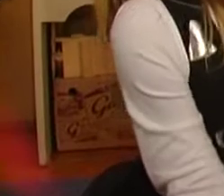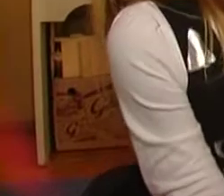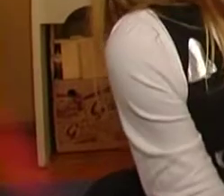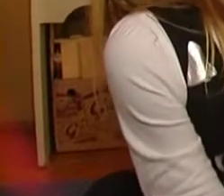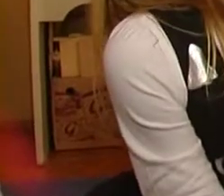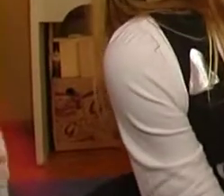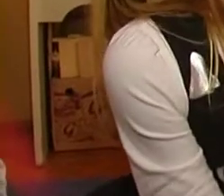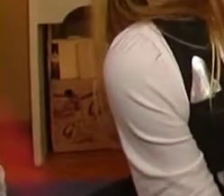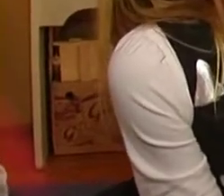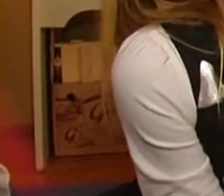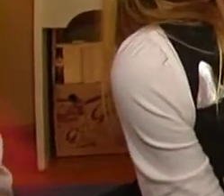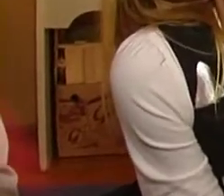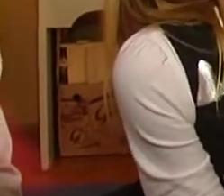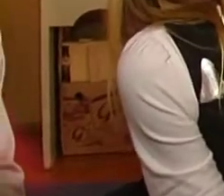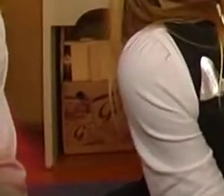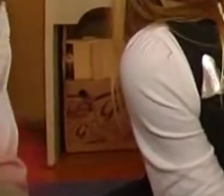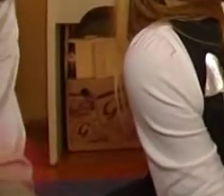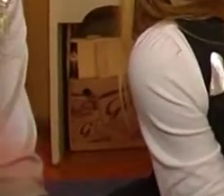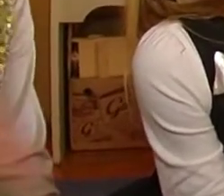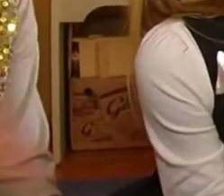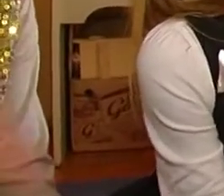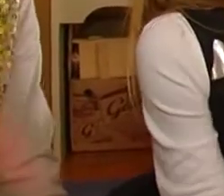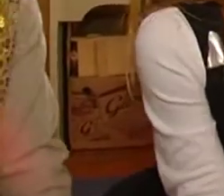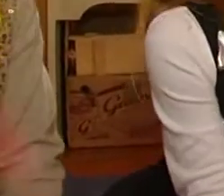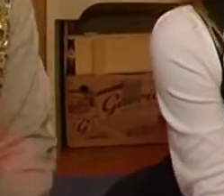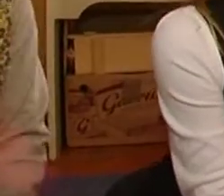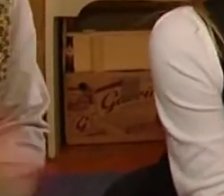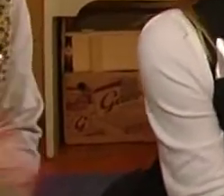Imaš tu ko ti je recimo najbolja prijateljica? Barbara.